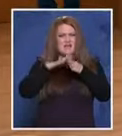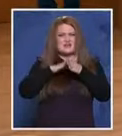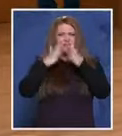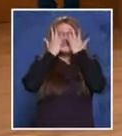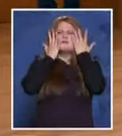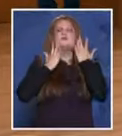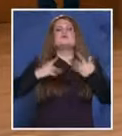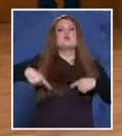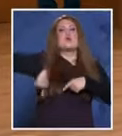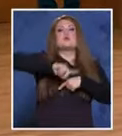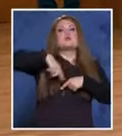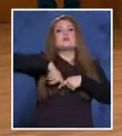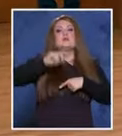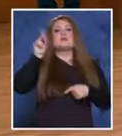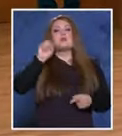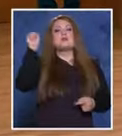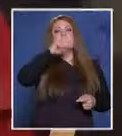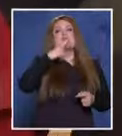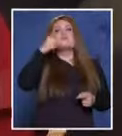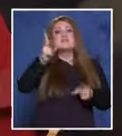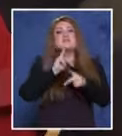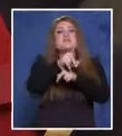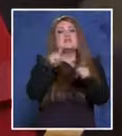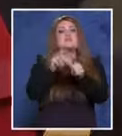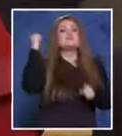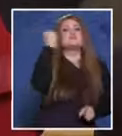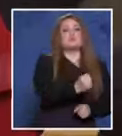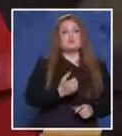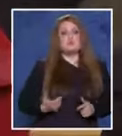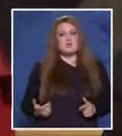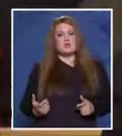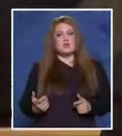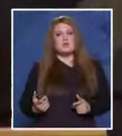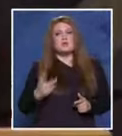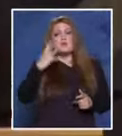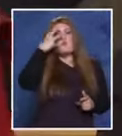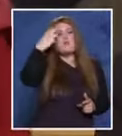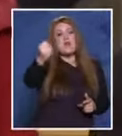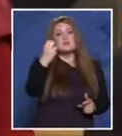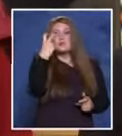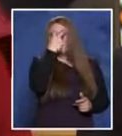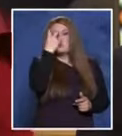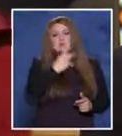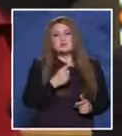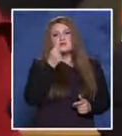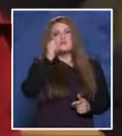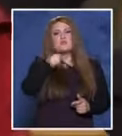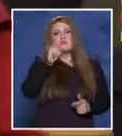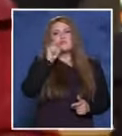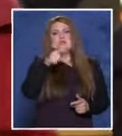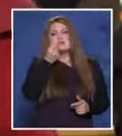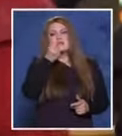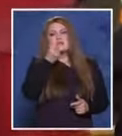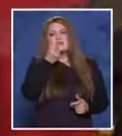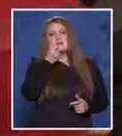те са влезли не да го обият, да го обият, това е. И да му вадят очите, да чоплят цемки срещу него, когато